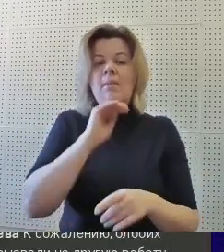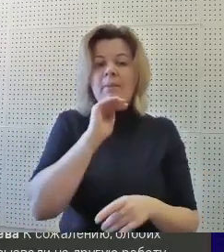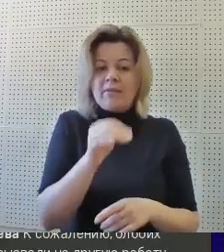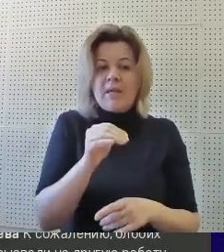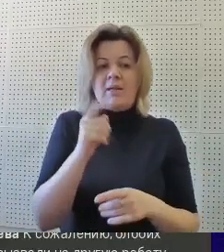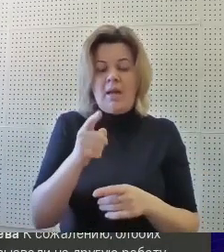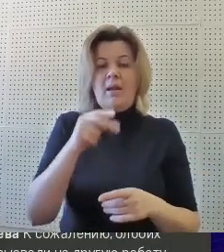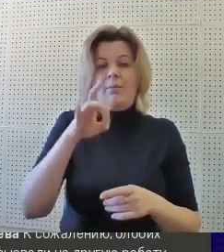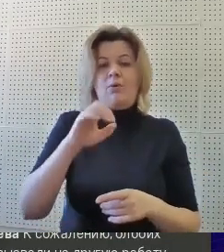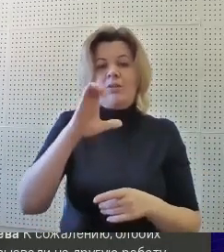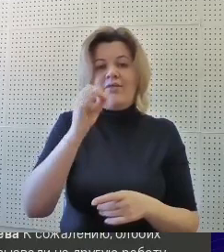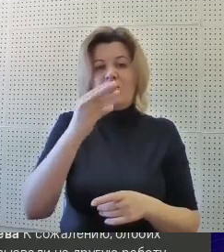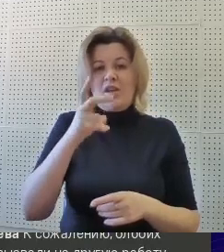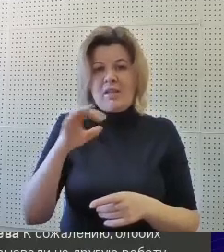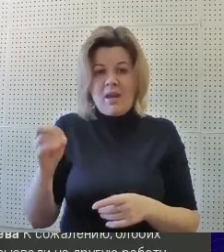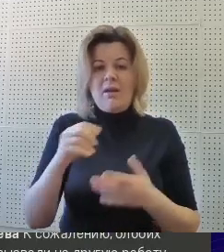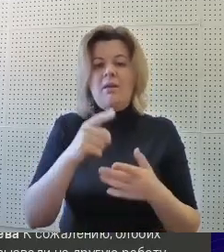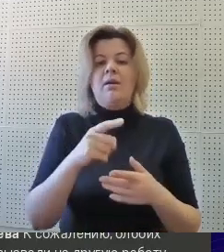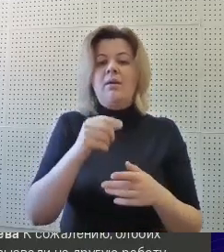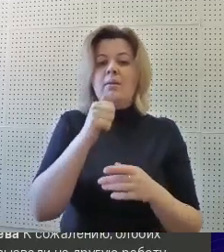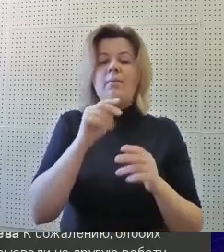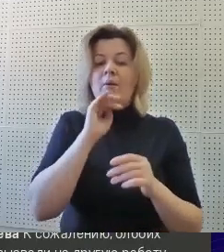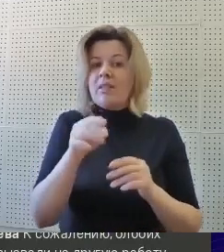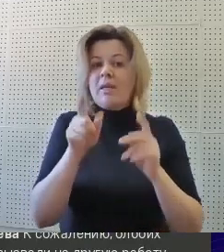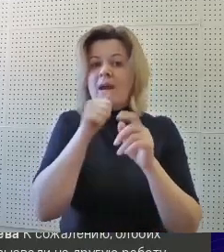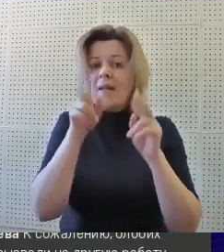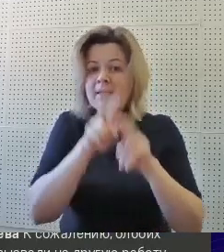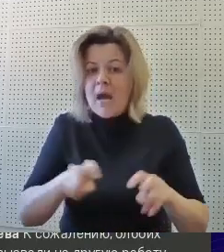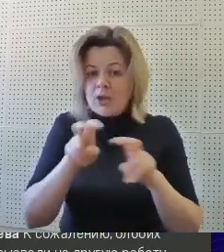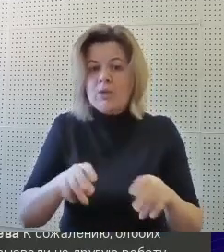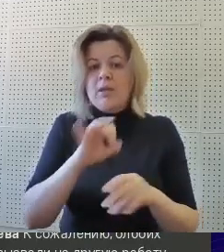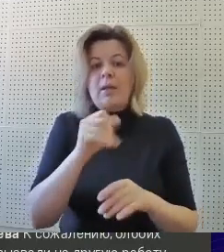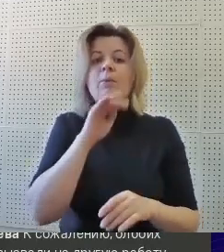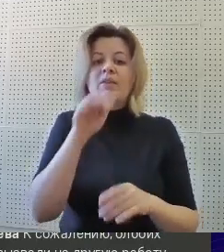просвещение, профессиональная диагностика и профессиональная консультация.